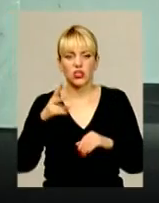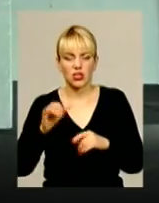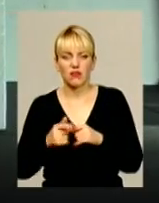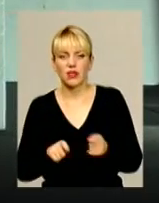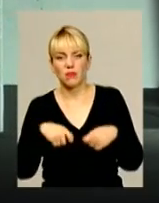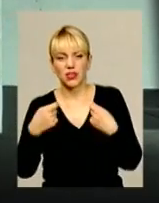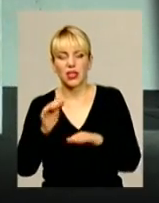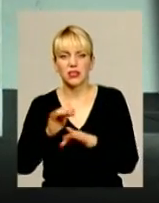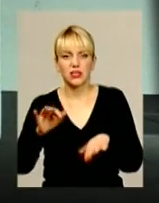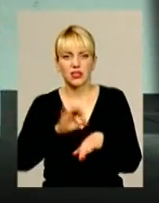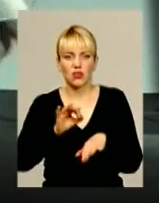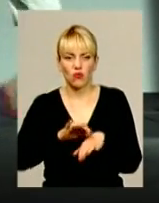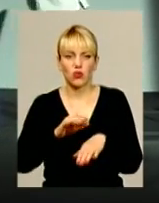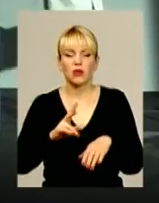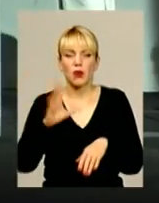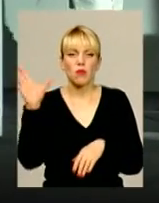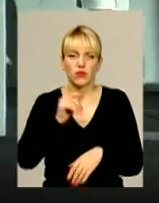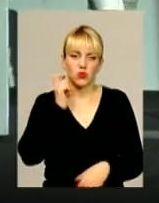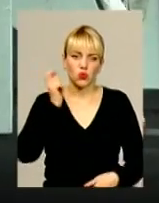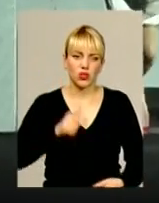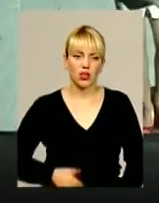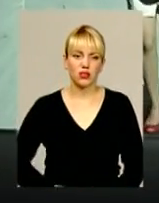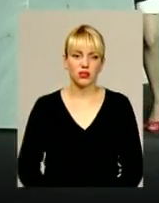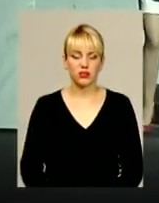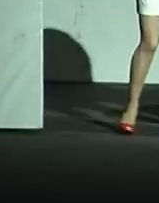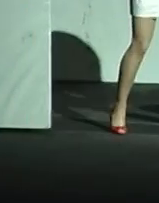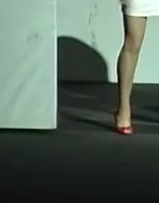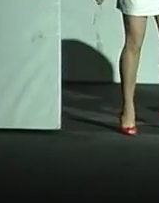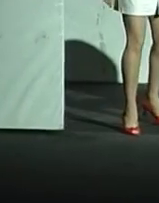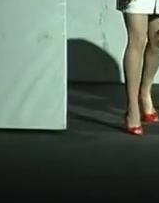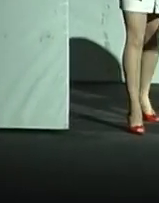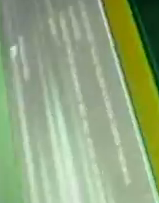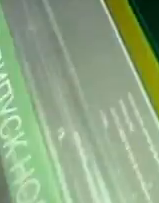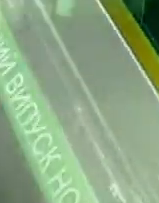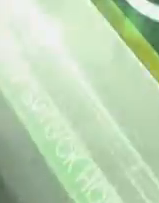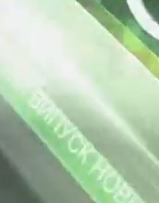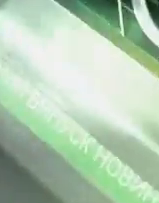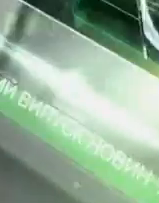важкохворих дітей по всій Україні. Тетяна Пресикар, Юрій Чорний для інформаційного випуску.